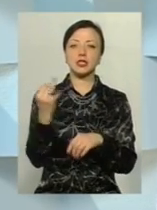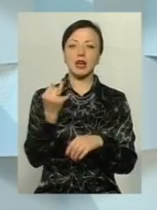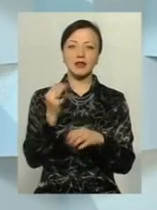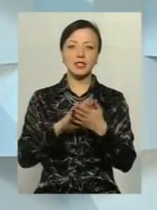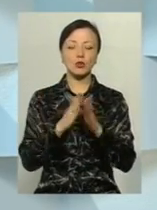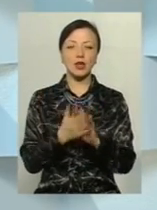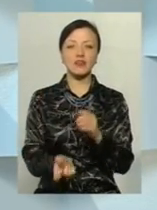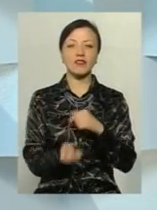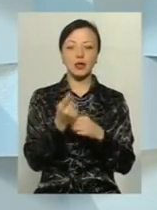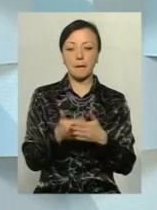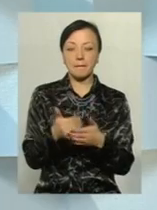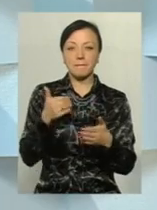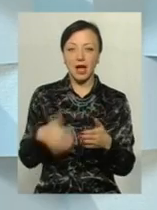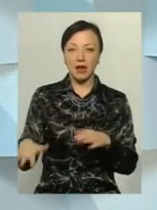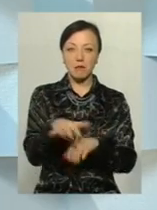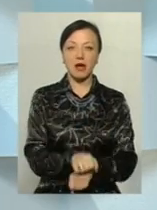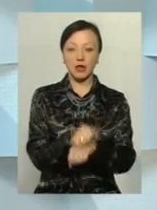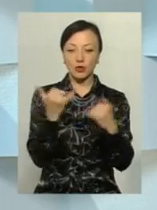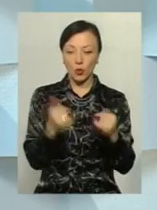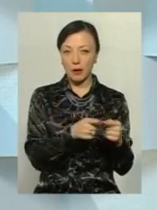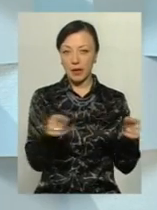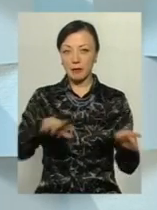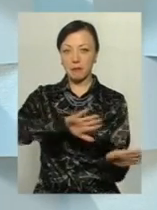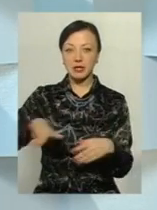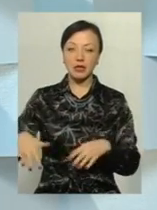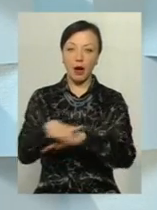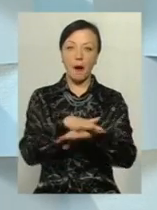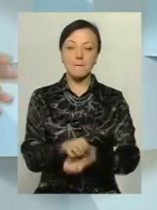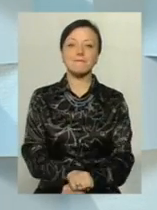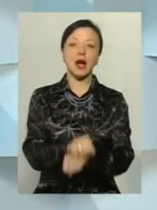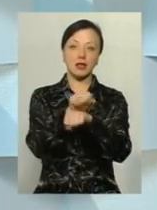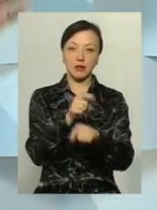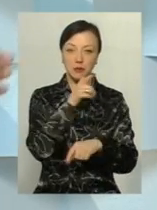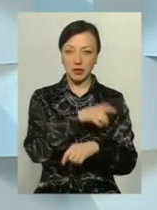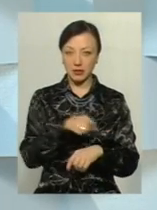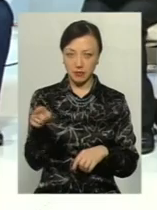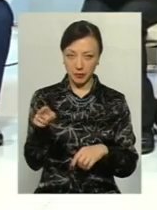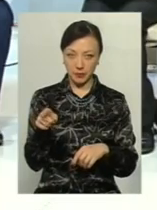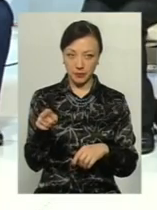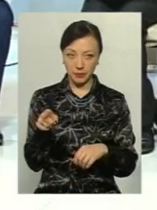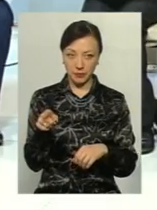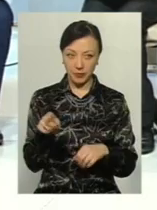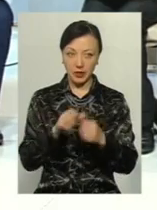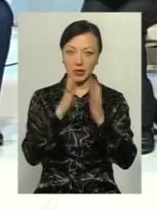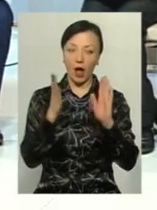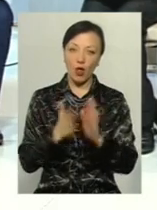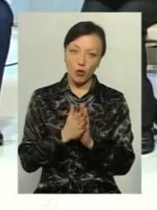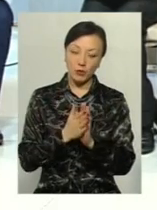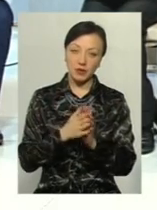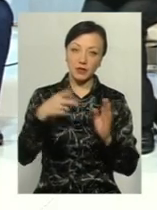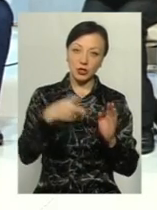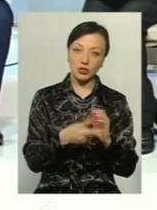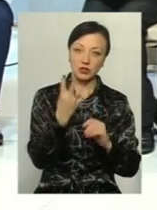передмайданівський, сьогоднішній період, післямайданівський період. Ми беремо передмайданівський період загалом з